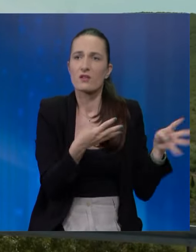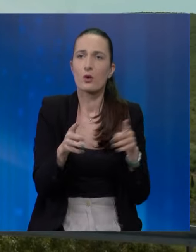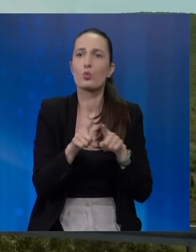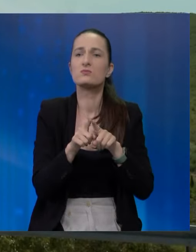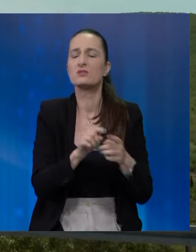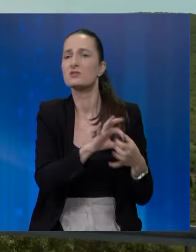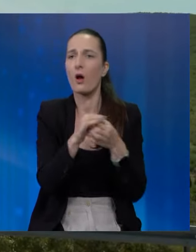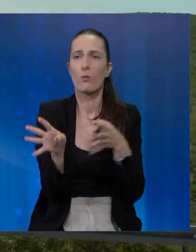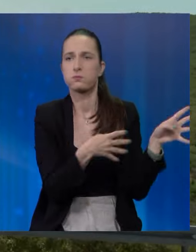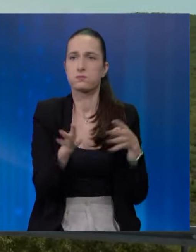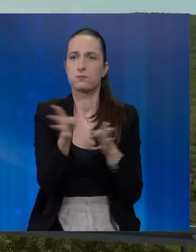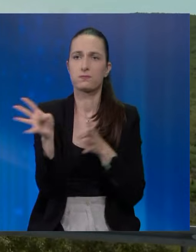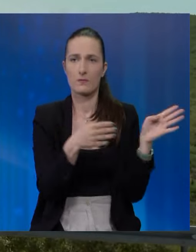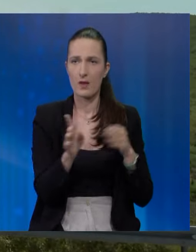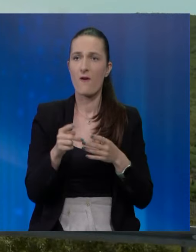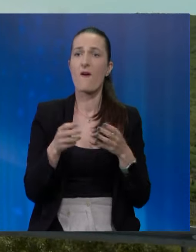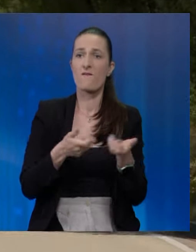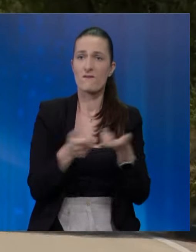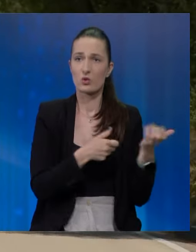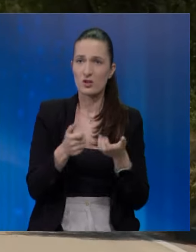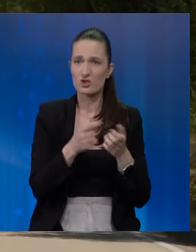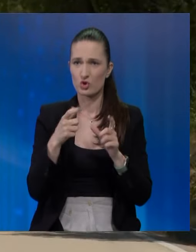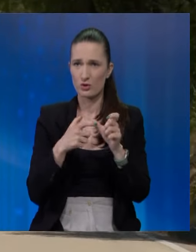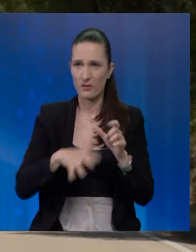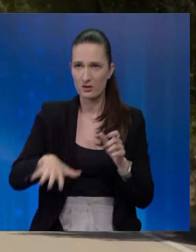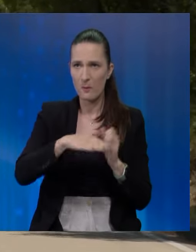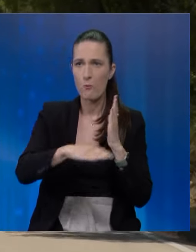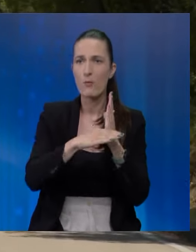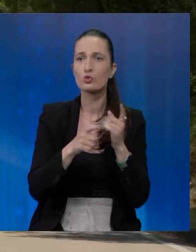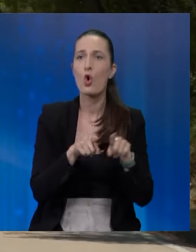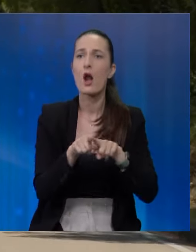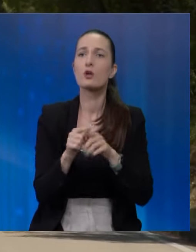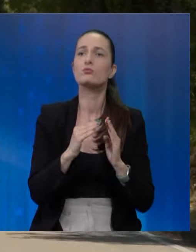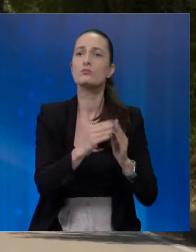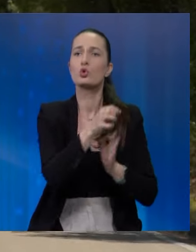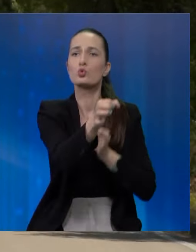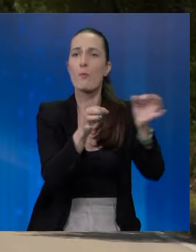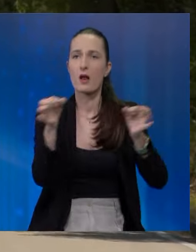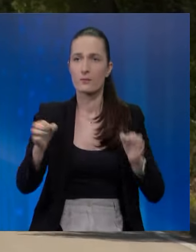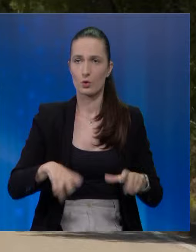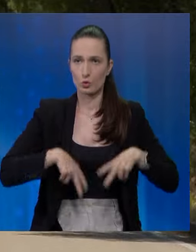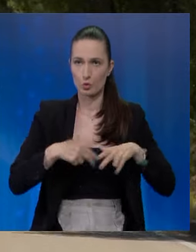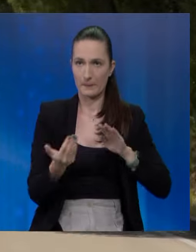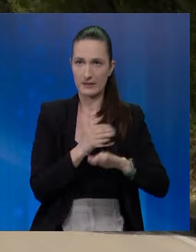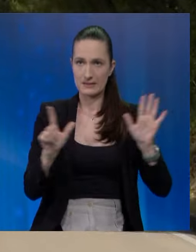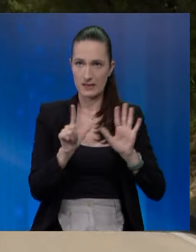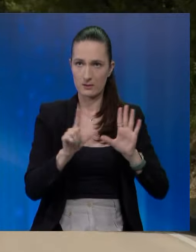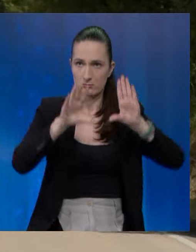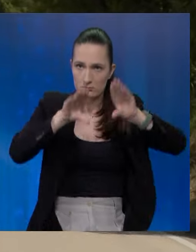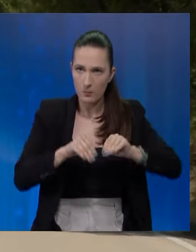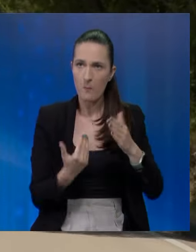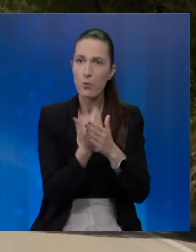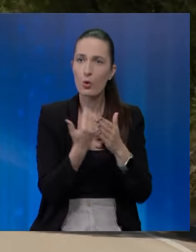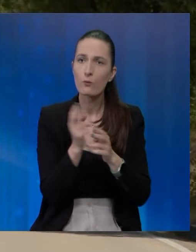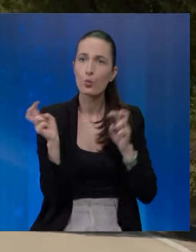vjetar koji stalno mijenja smjer. Vatrogascima sa Šibenskog područja pomažu kolege iz susjednih županija. Jutro sprije 7 sati u gašenje